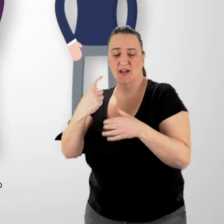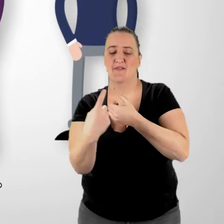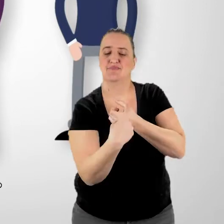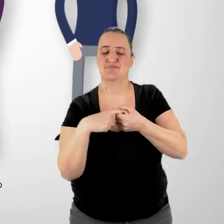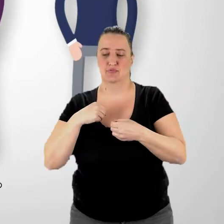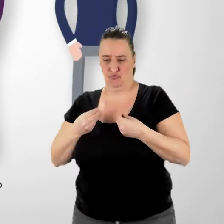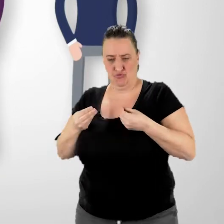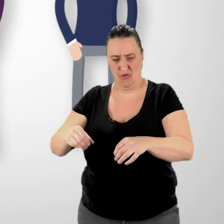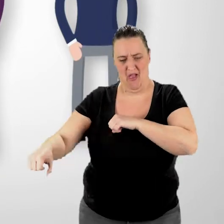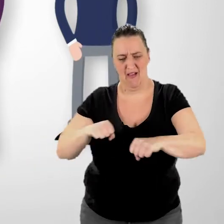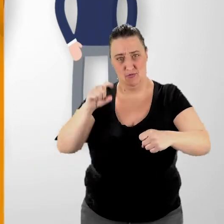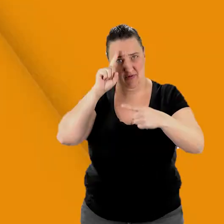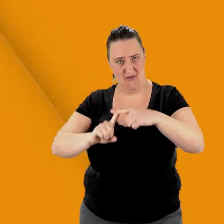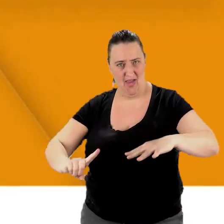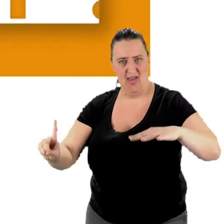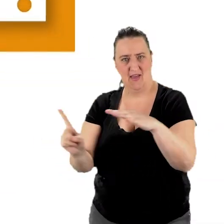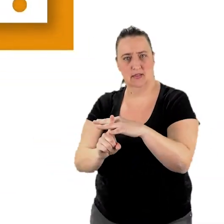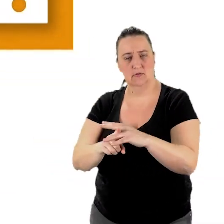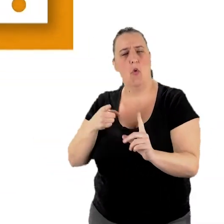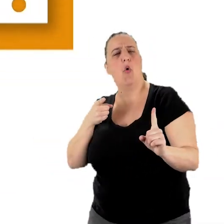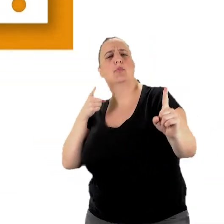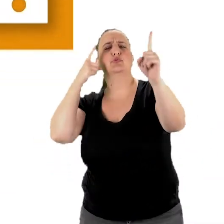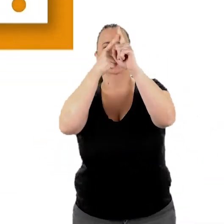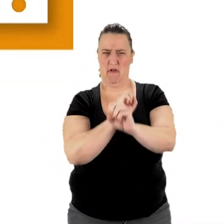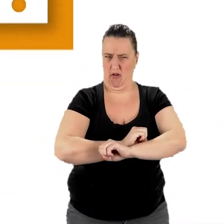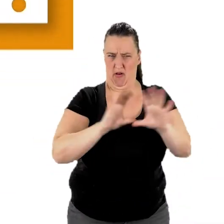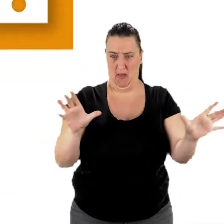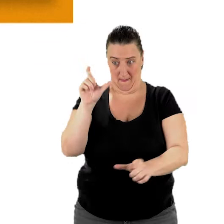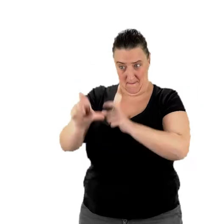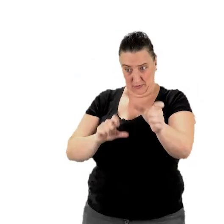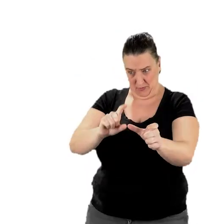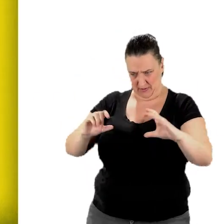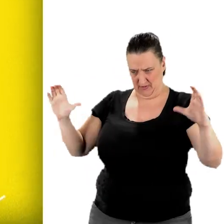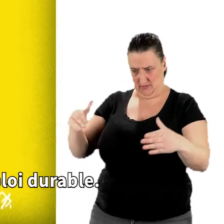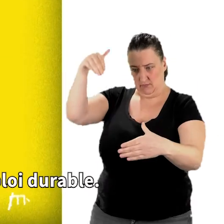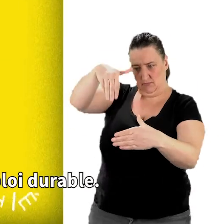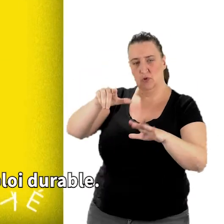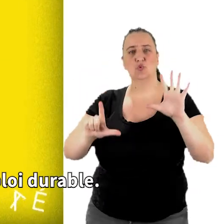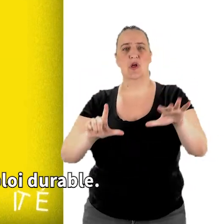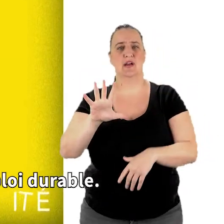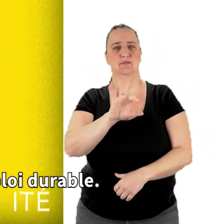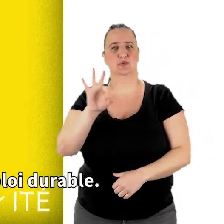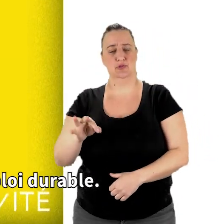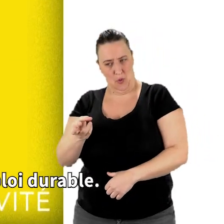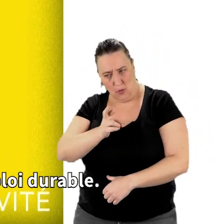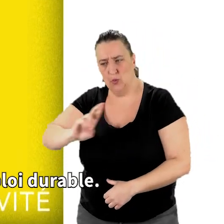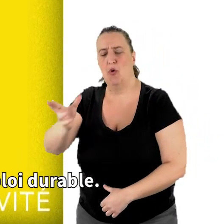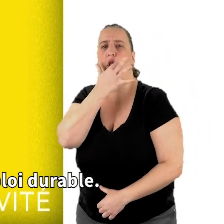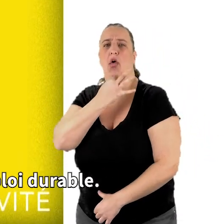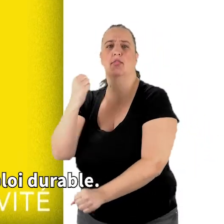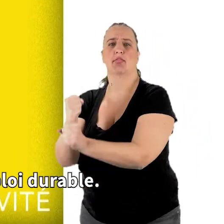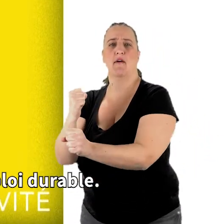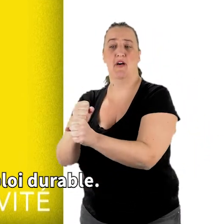nos adhérents au club. Notre objectif est clair, faciliter le retour à l'activité pour 75% des personnes